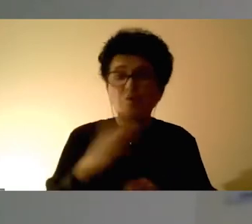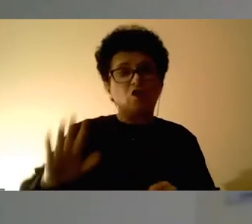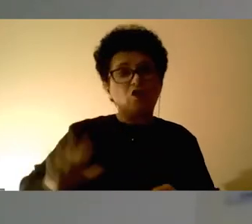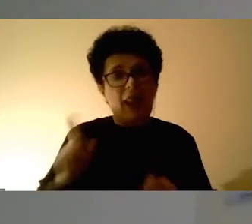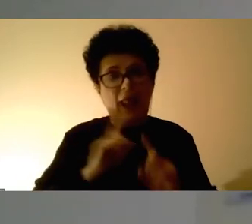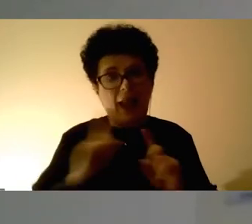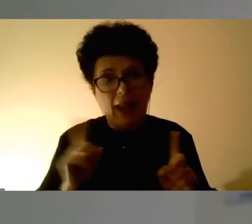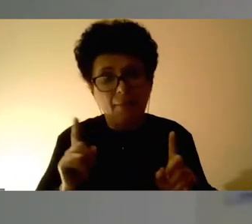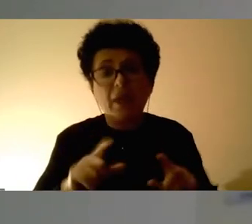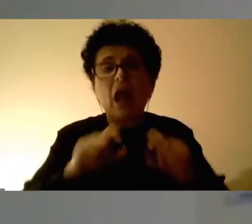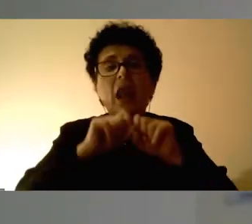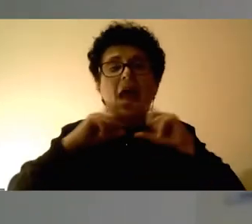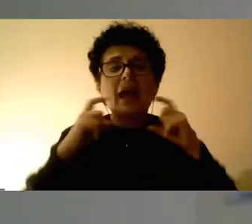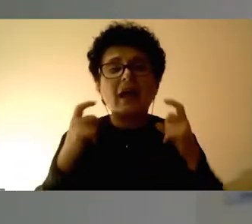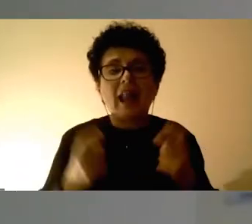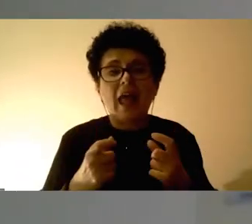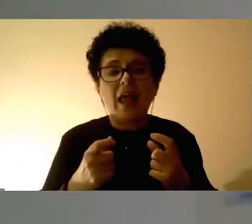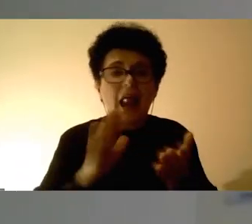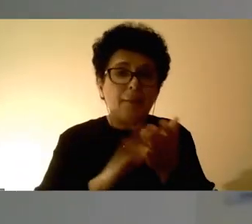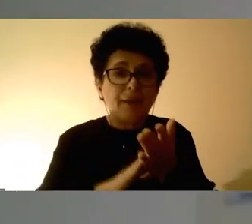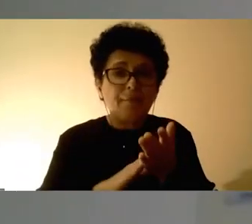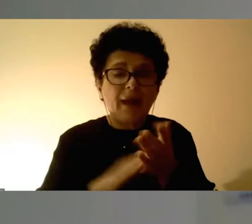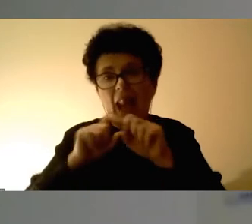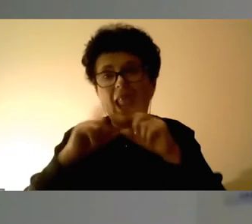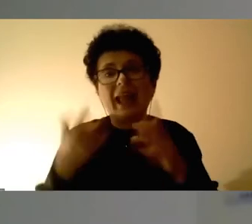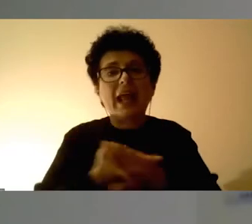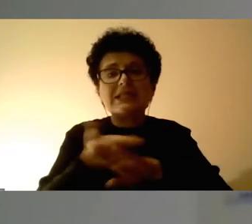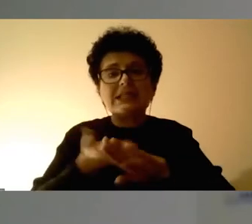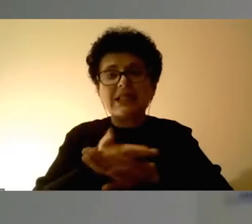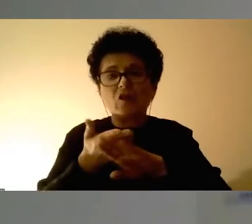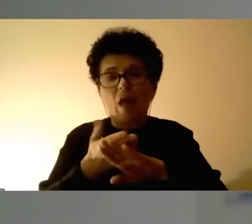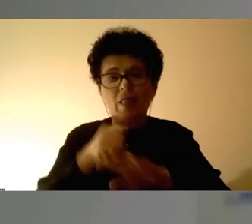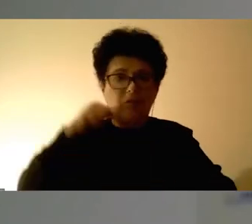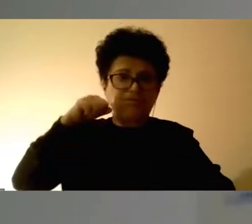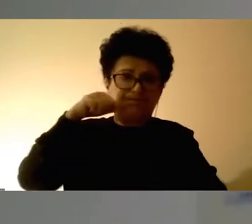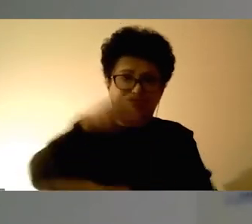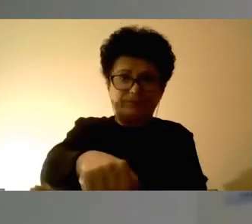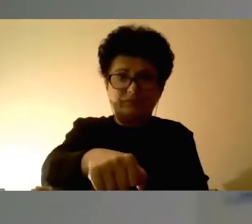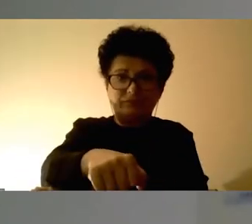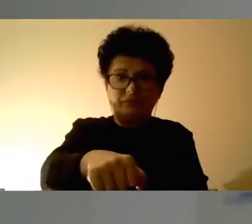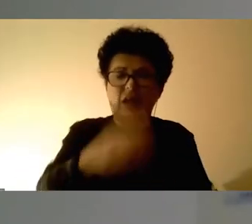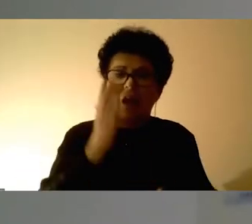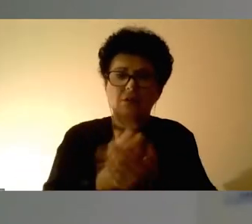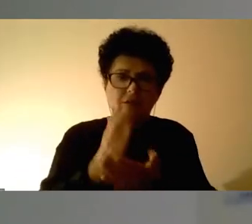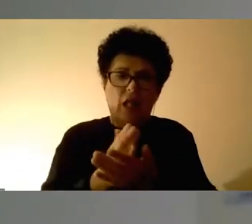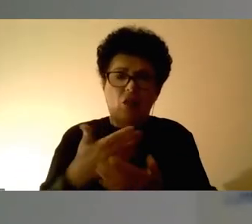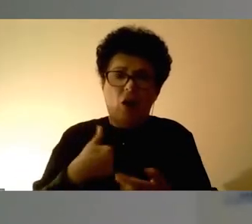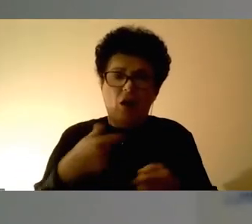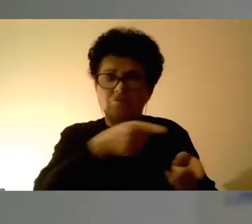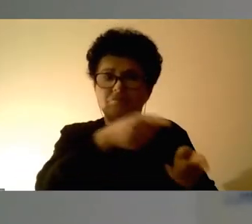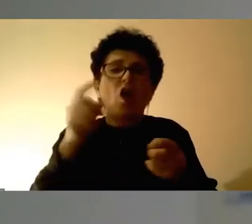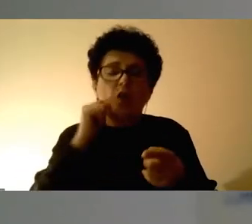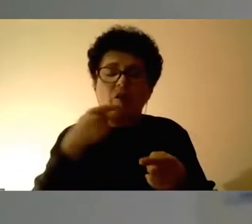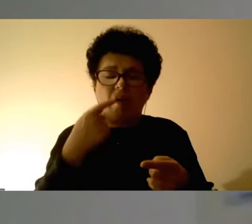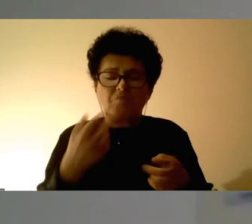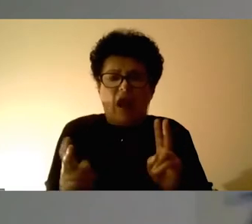И на крај би го оставила, неслучајно го оставам на крај сексуалното населство, кое што често пати нашите клиенти знаат да кажат, ама како